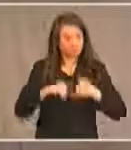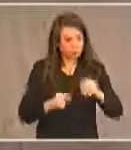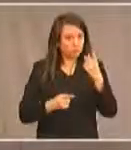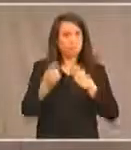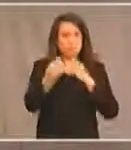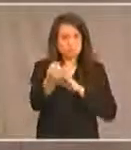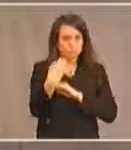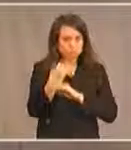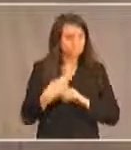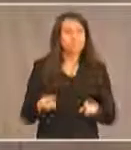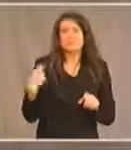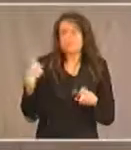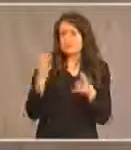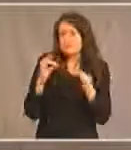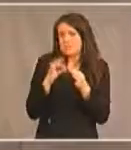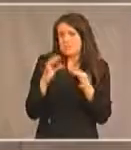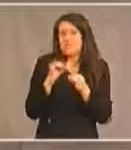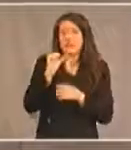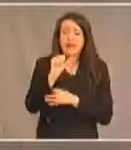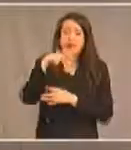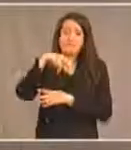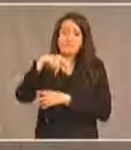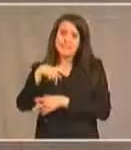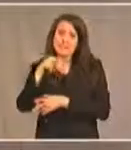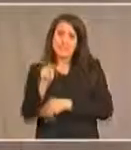et comme je l'ai dit plus tôt l'APN